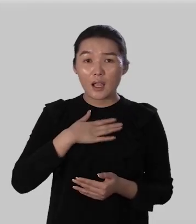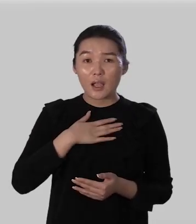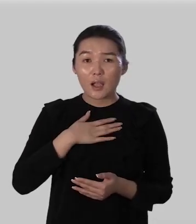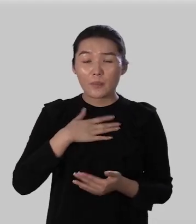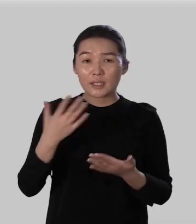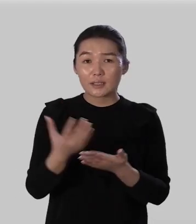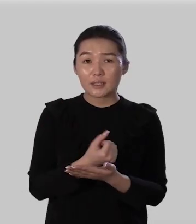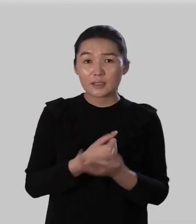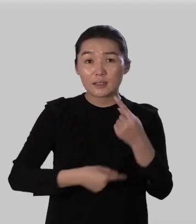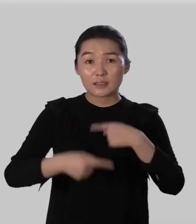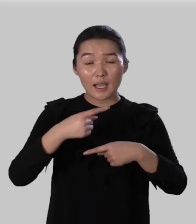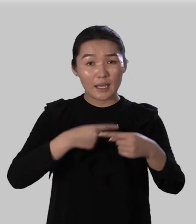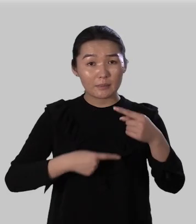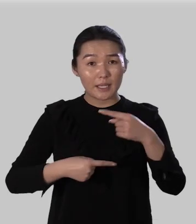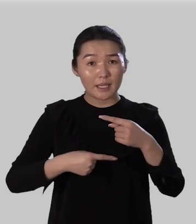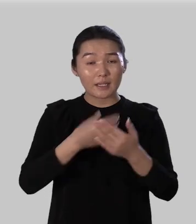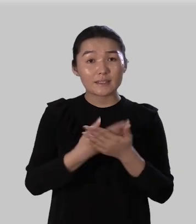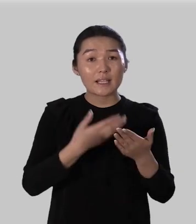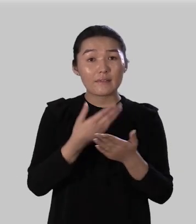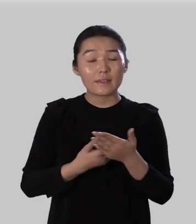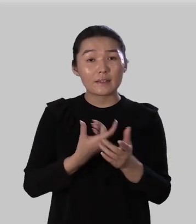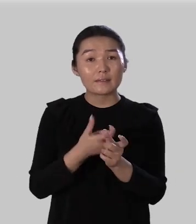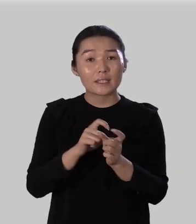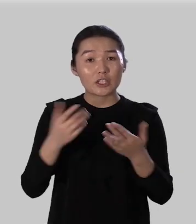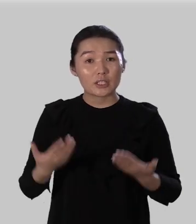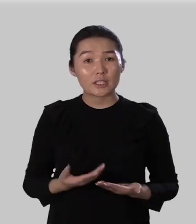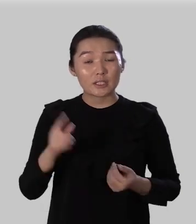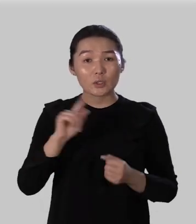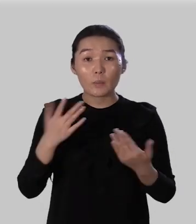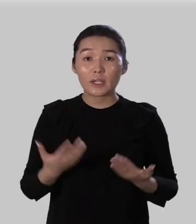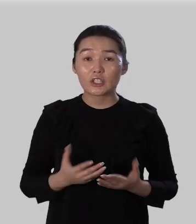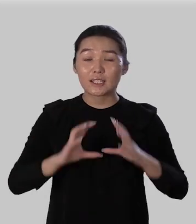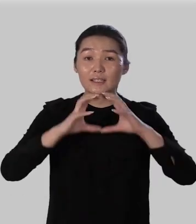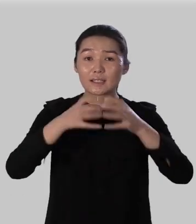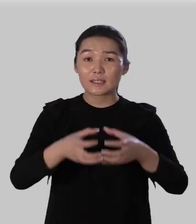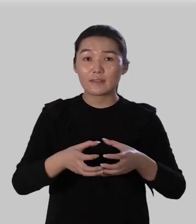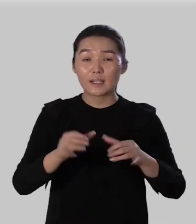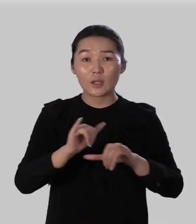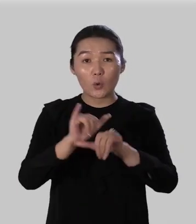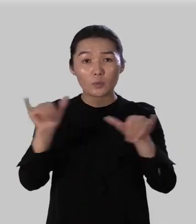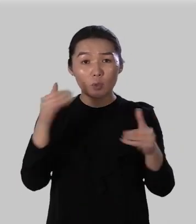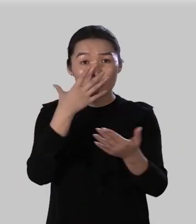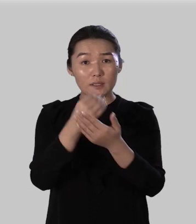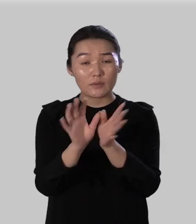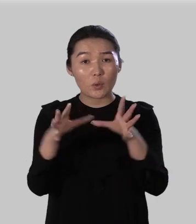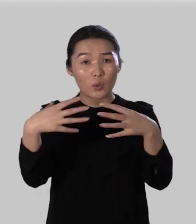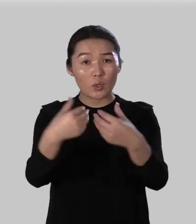мне достался от предков завет в этой жизни что прожили на свете умножив свой род